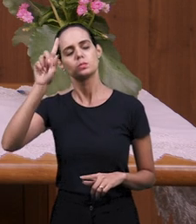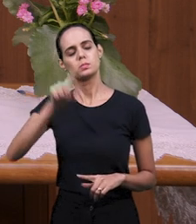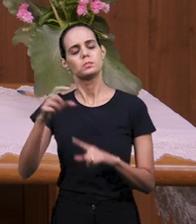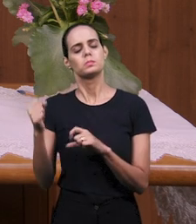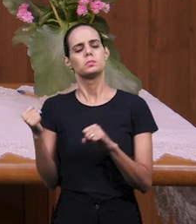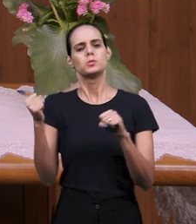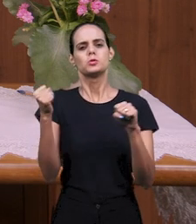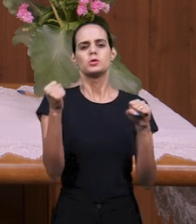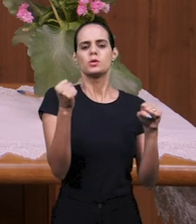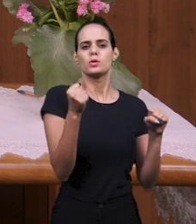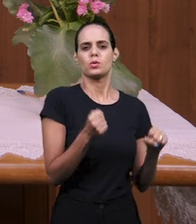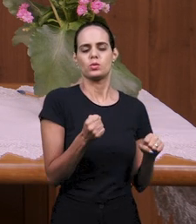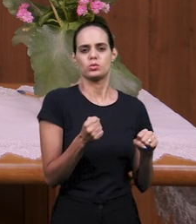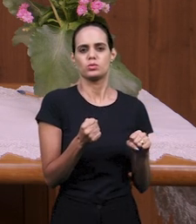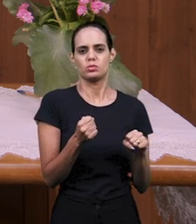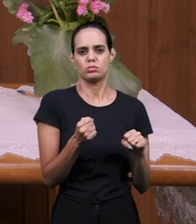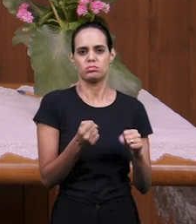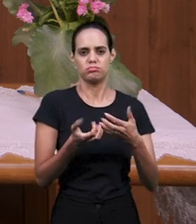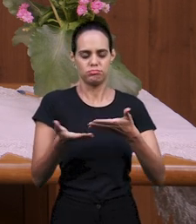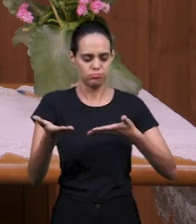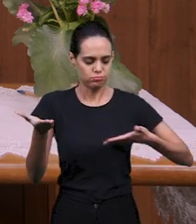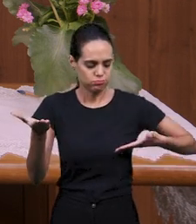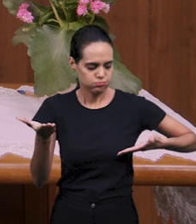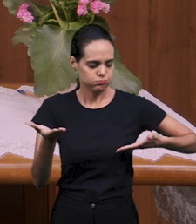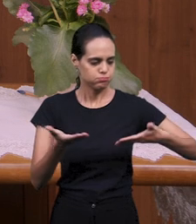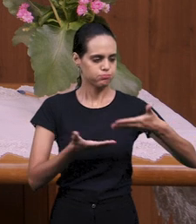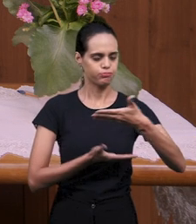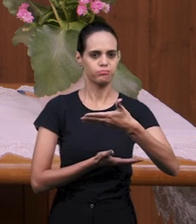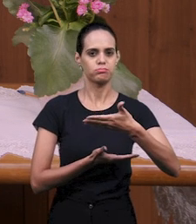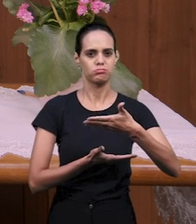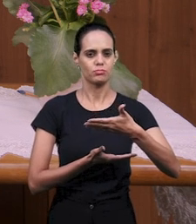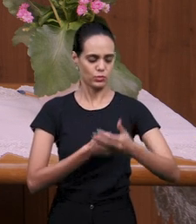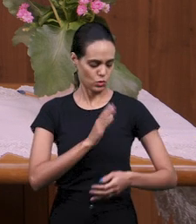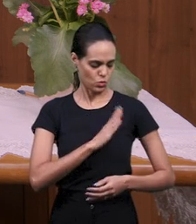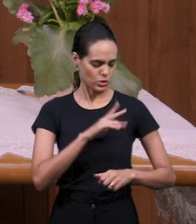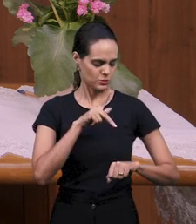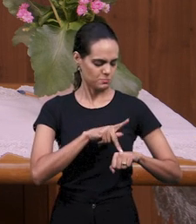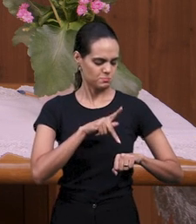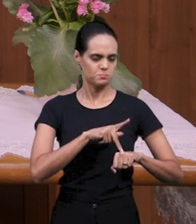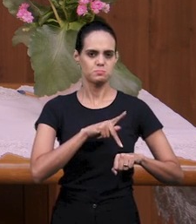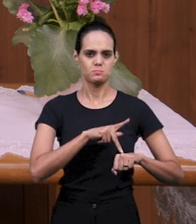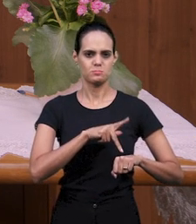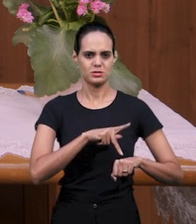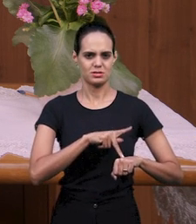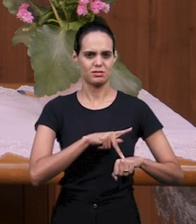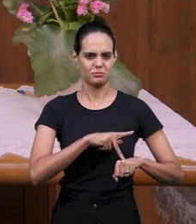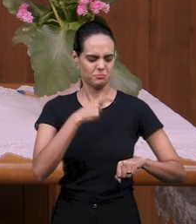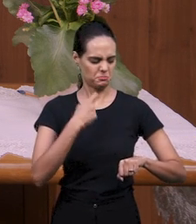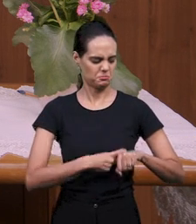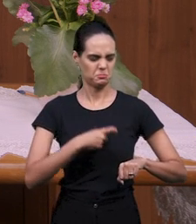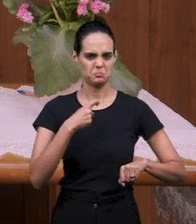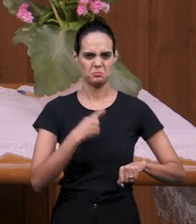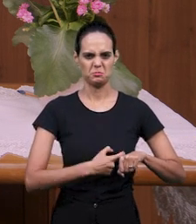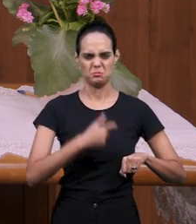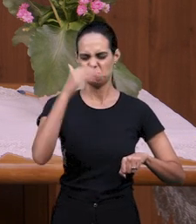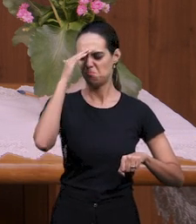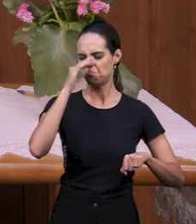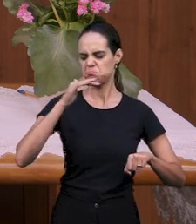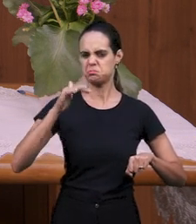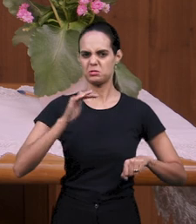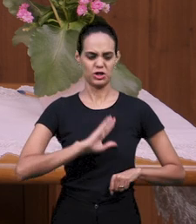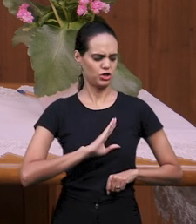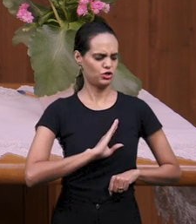сделать трансплантацию в жизни, и забрать каменное сердце, и